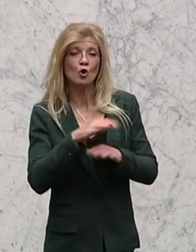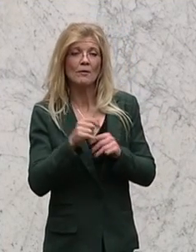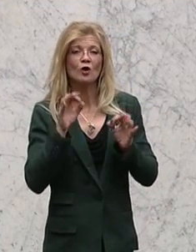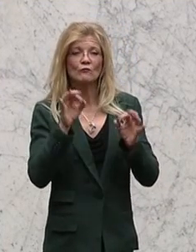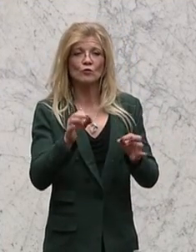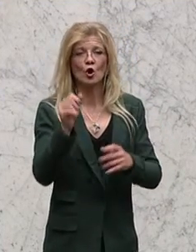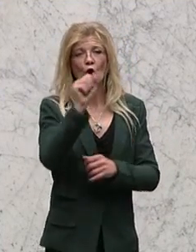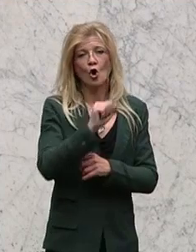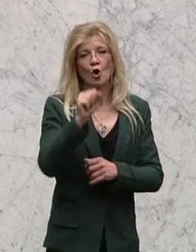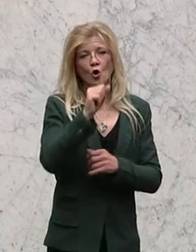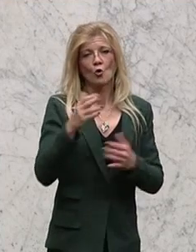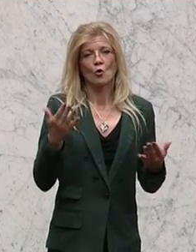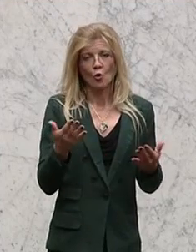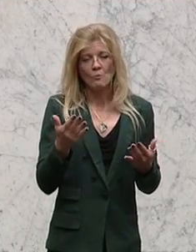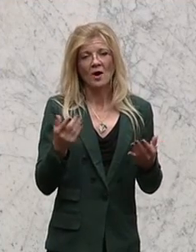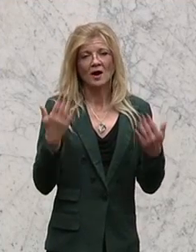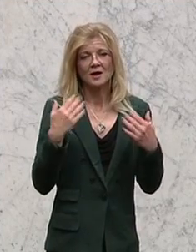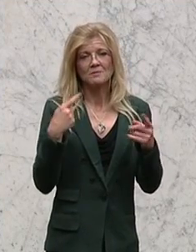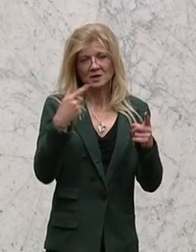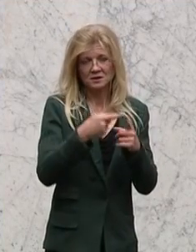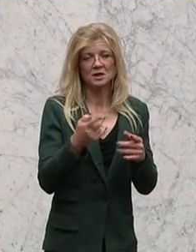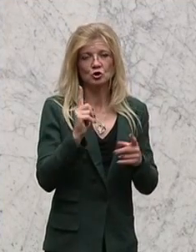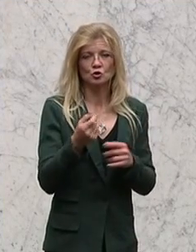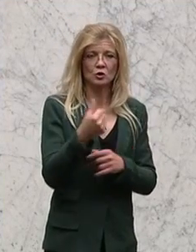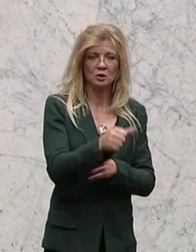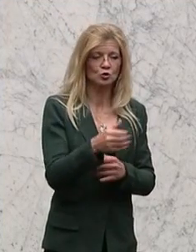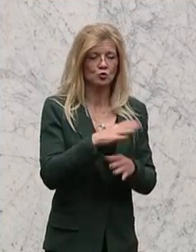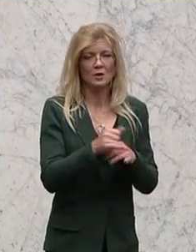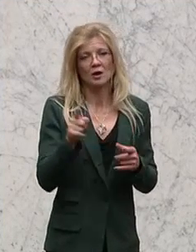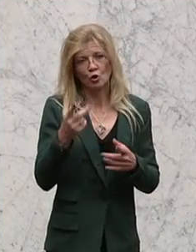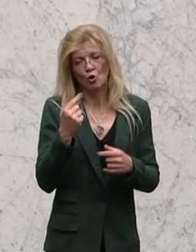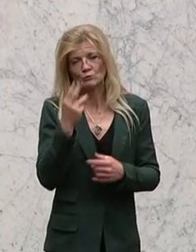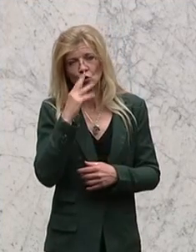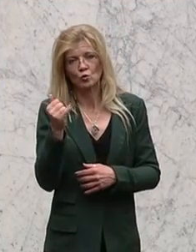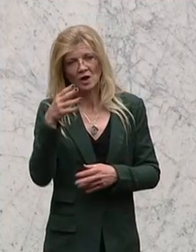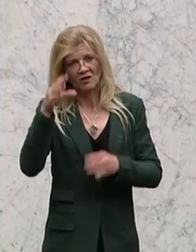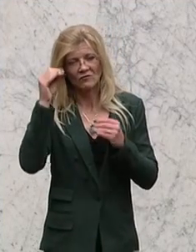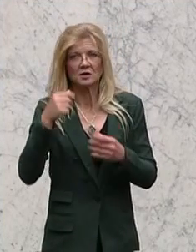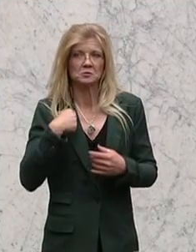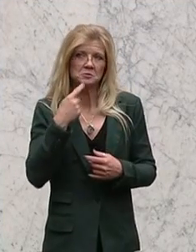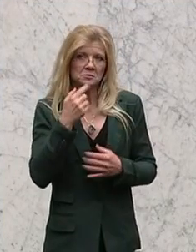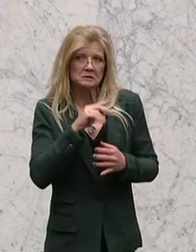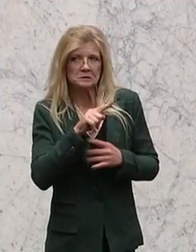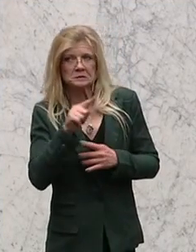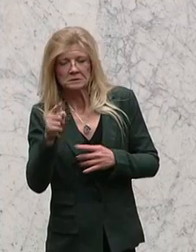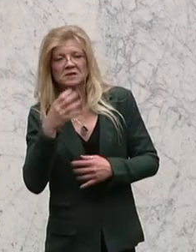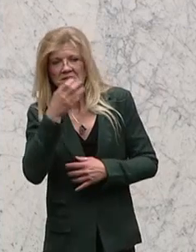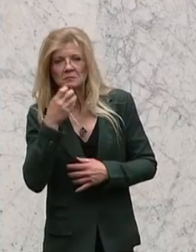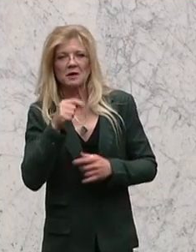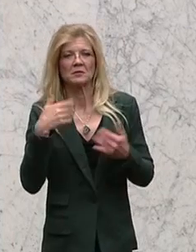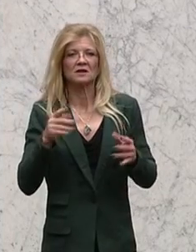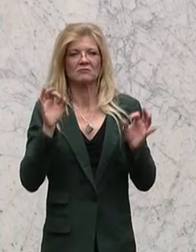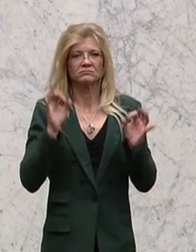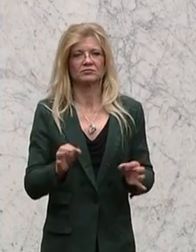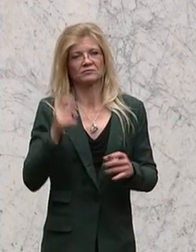werden wir den erfahren. Und es ist dann der Fahrplan des Parlaments, dass man zwischen Juni und ich würde mal sagen September tatsächlich die österreichischen Maßnahmen